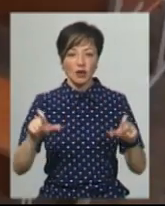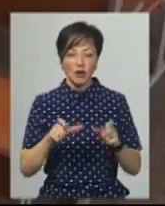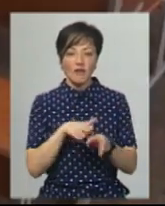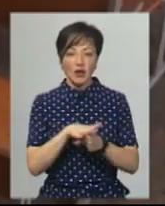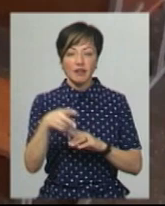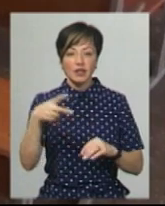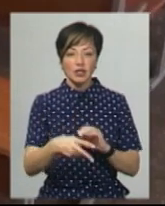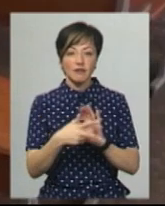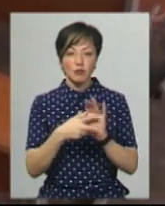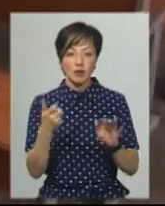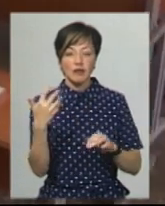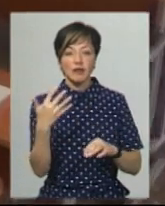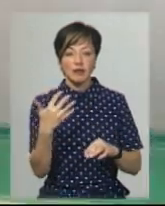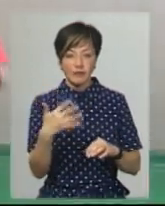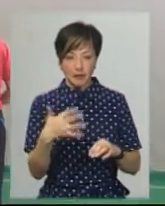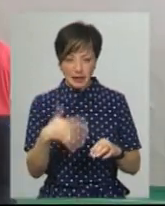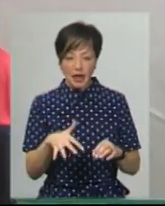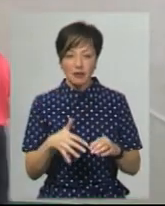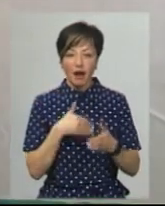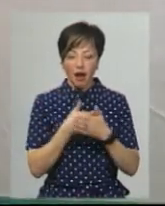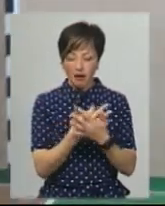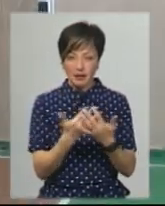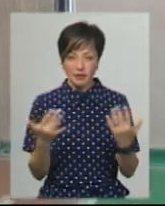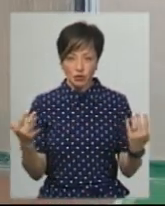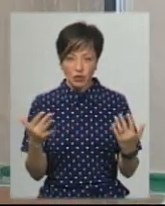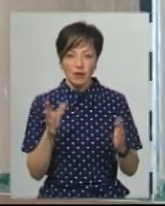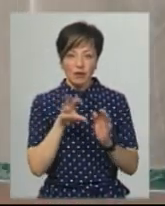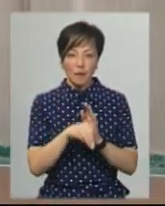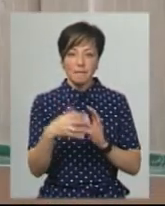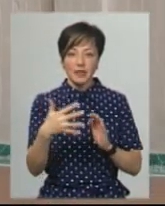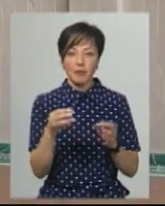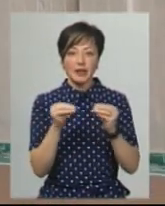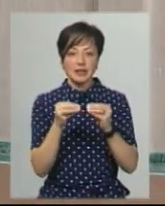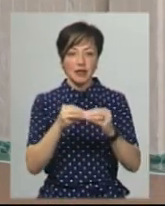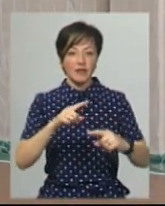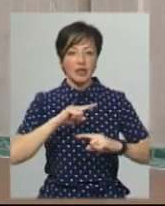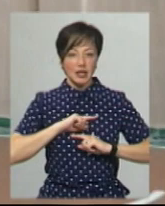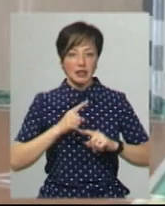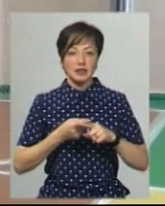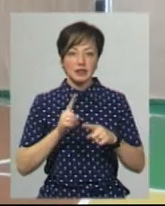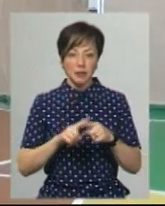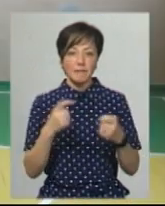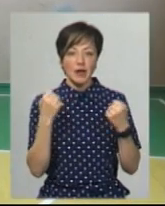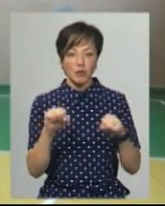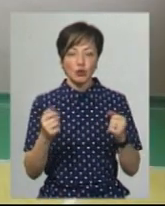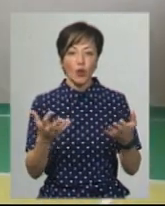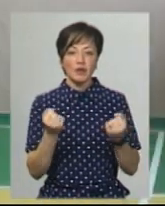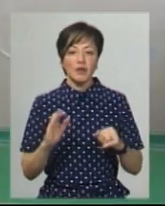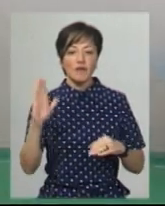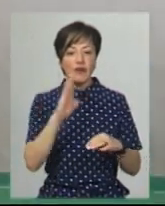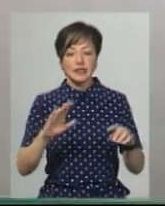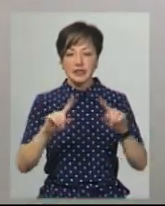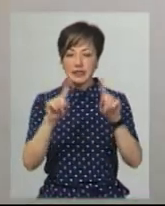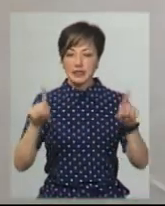2850 активностей. Результат – НВК номер 7 у топ-50, потім у десятці фіналістів. Звіти вийшли переможцями й отримують у вересні